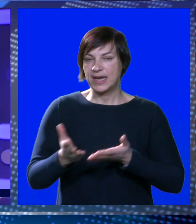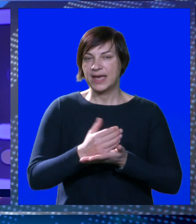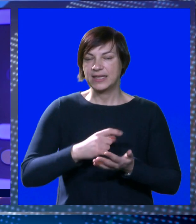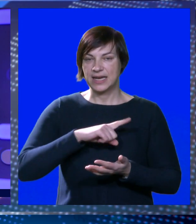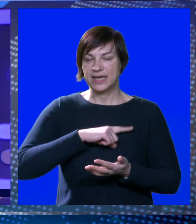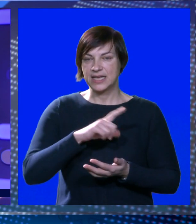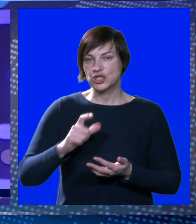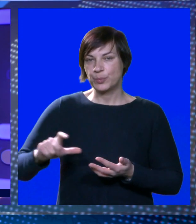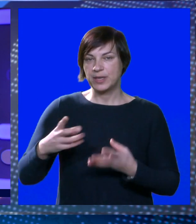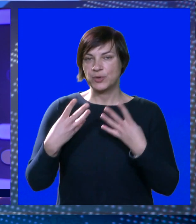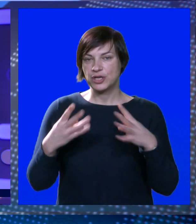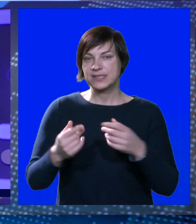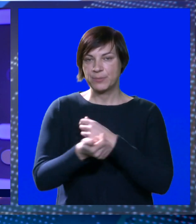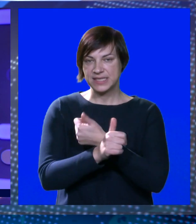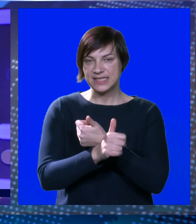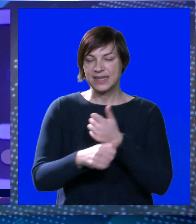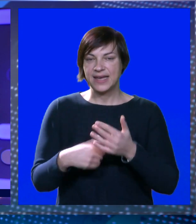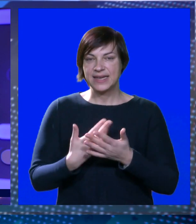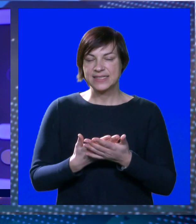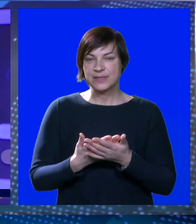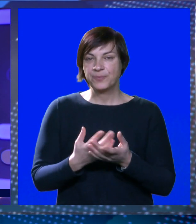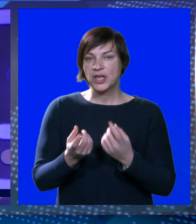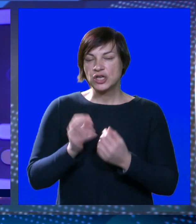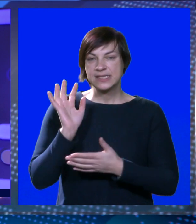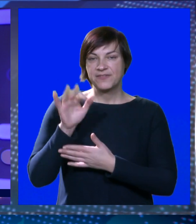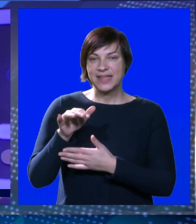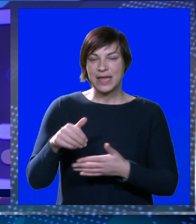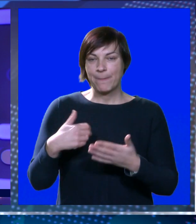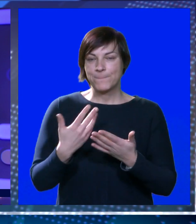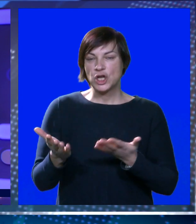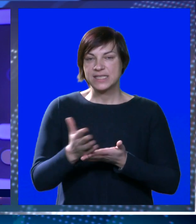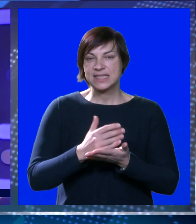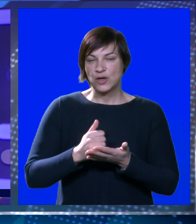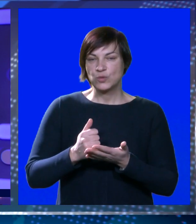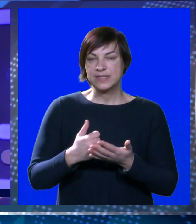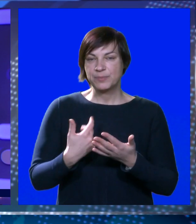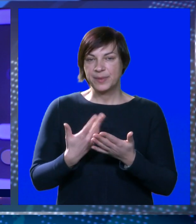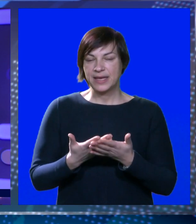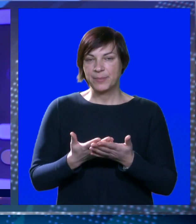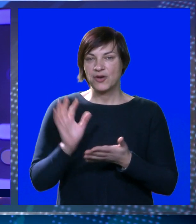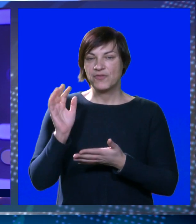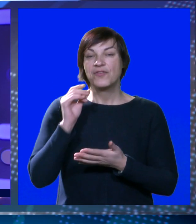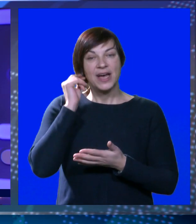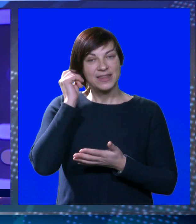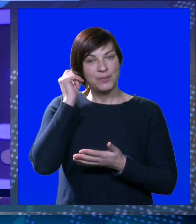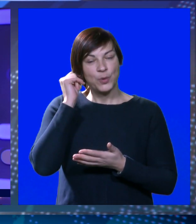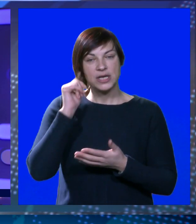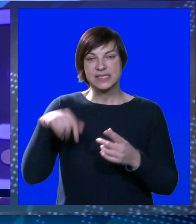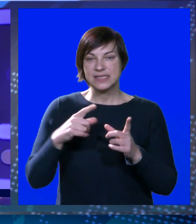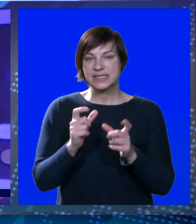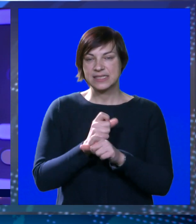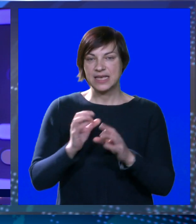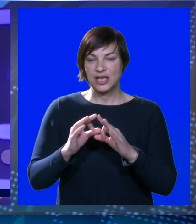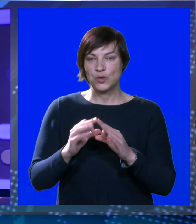Riječko Primorje 18-11. Osim vaterpolista, uspjeh su ostvarile i vaterpolisice Juga,